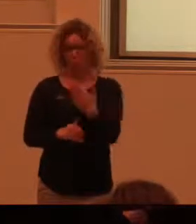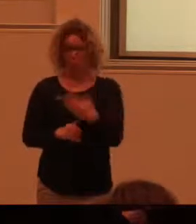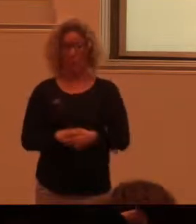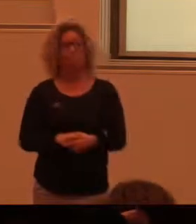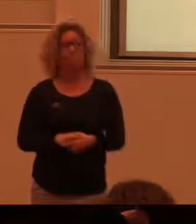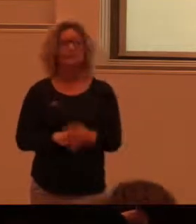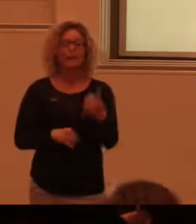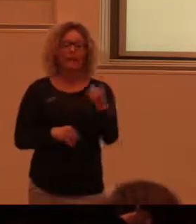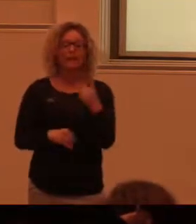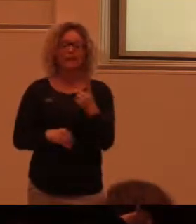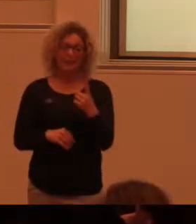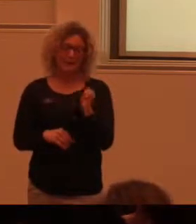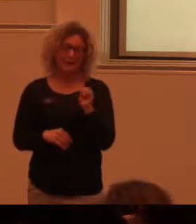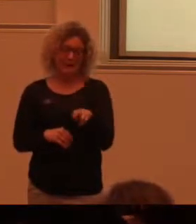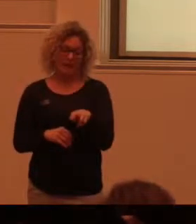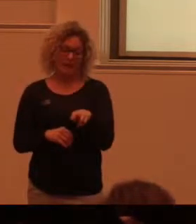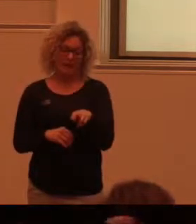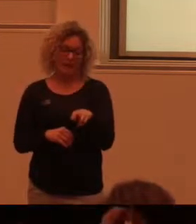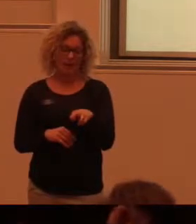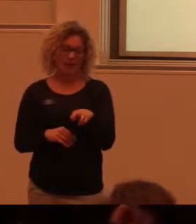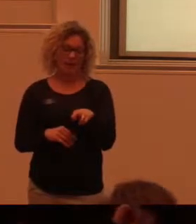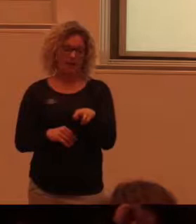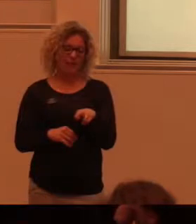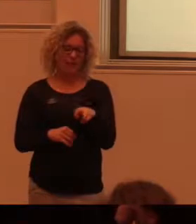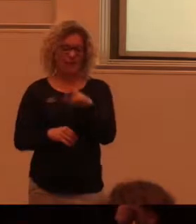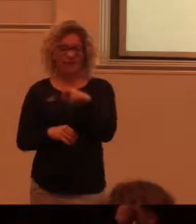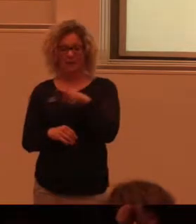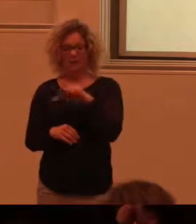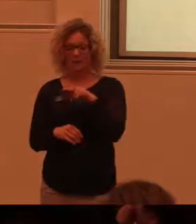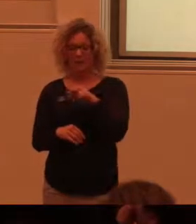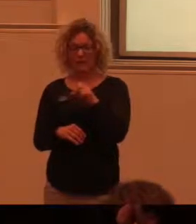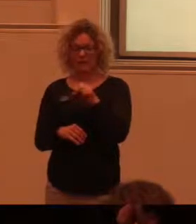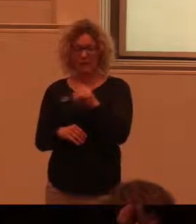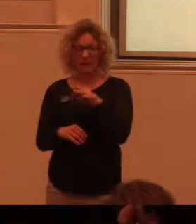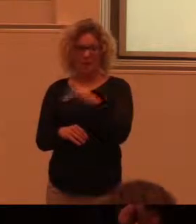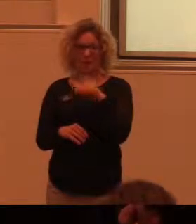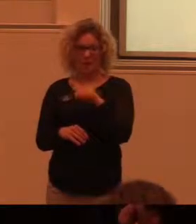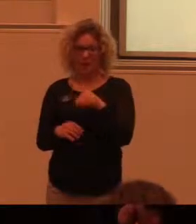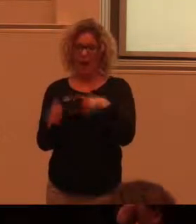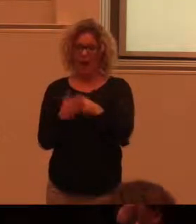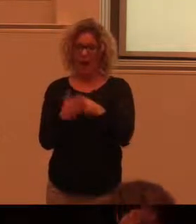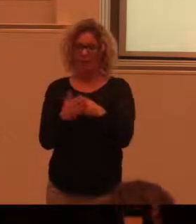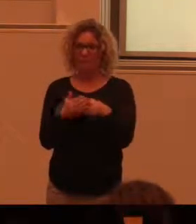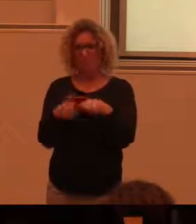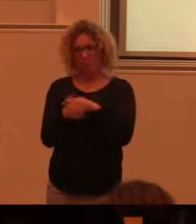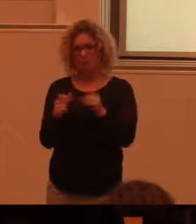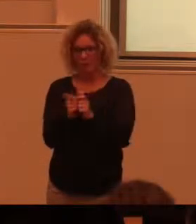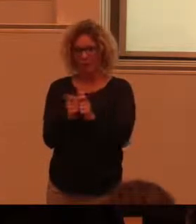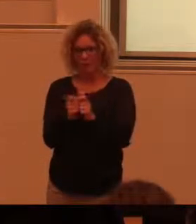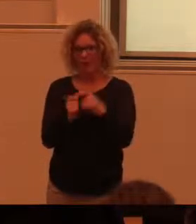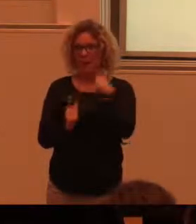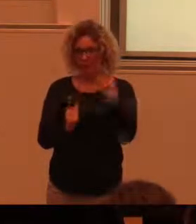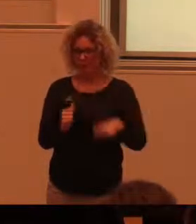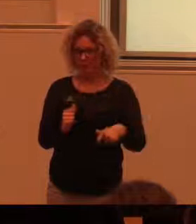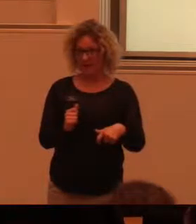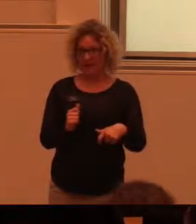Ett annat sätt är också då Ringamåla hembygdsförening nere i Blekinge. Där man då